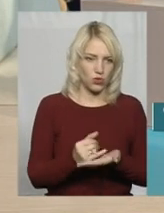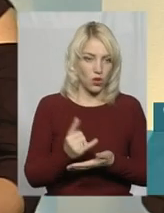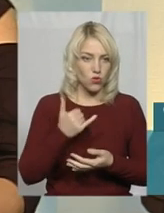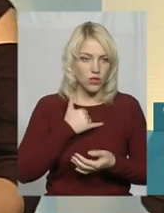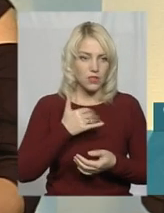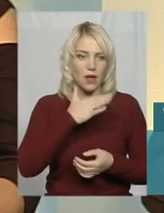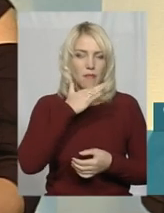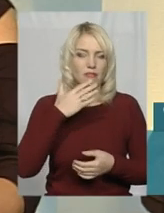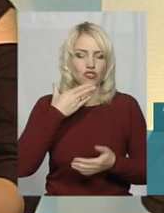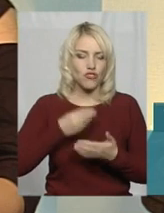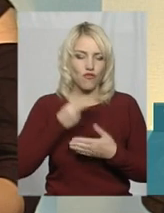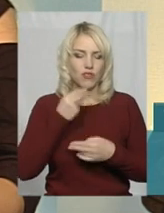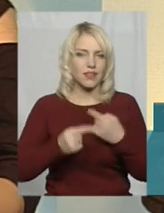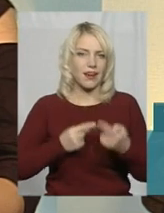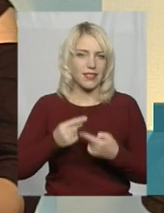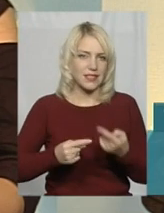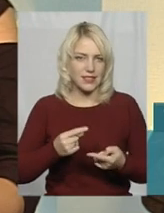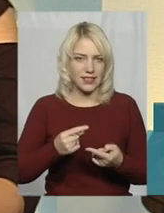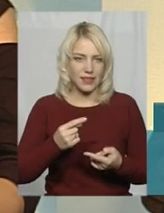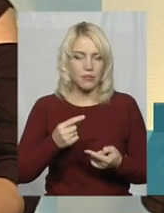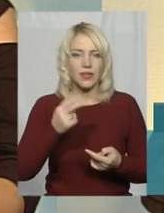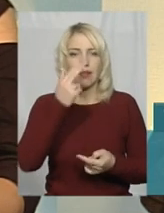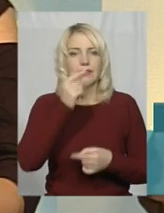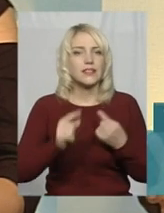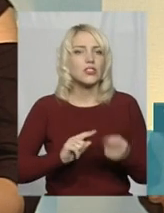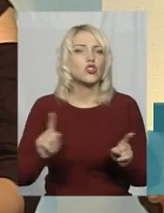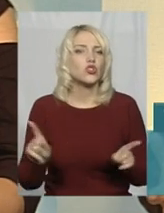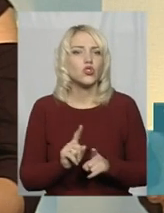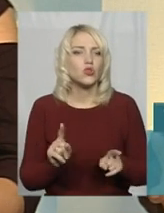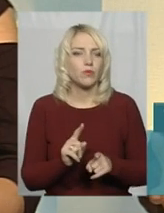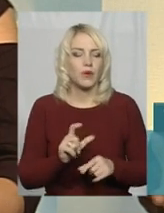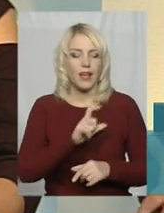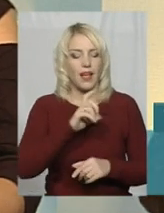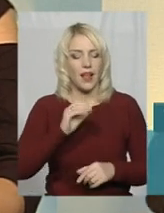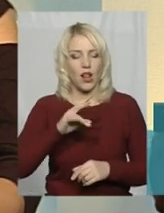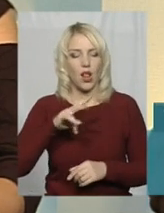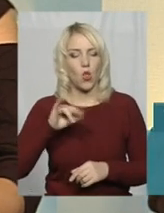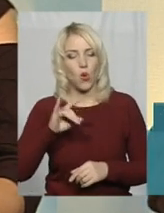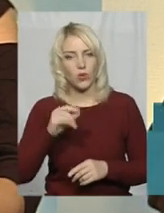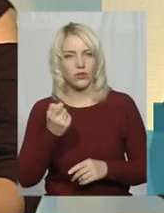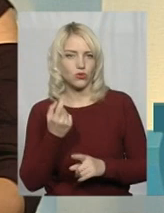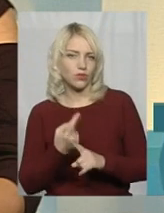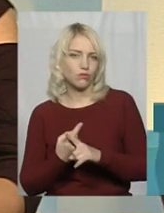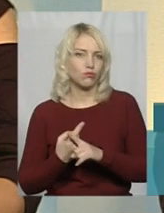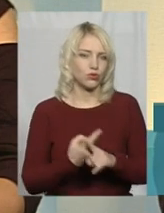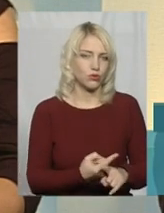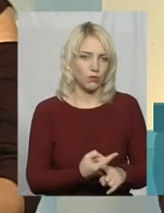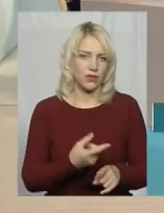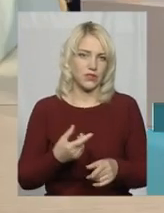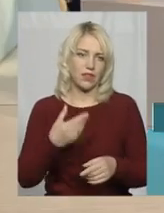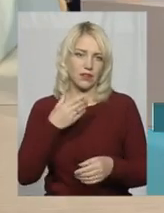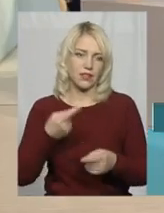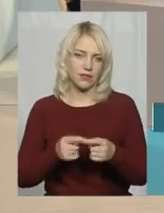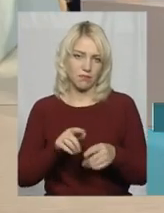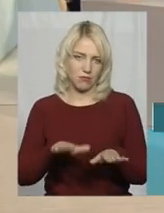достатньо своїх традицій для того, щоб Хиловін десь поступився їм своїм місцем. Пані